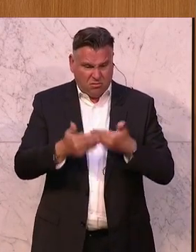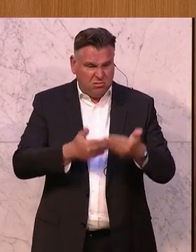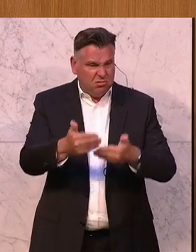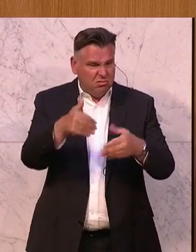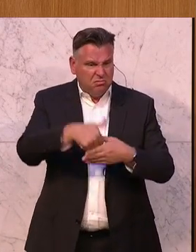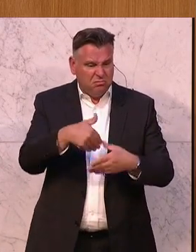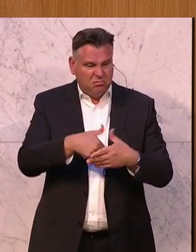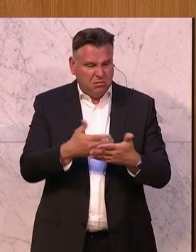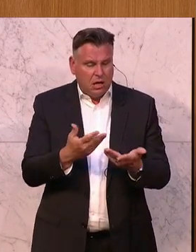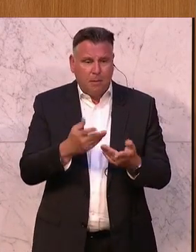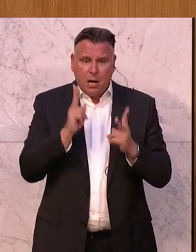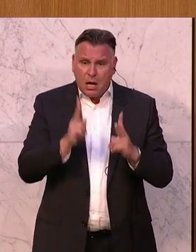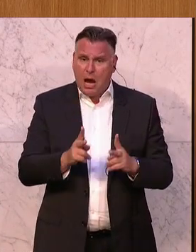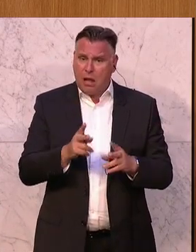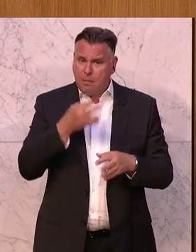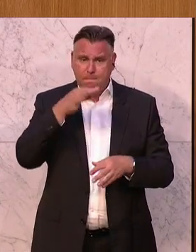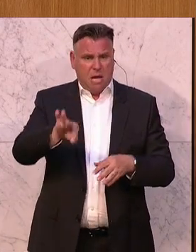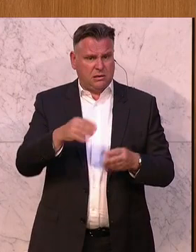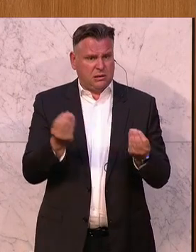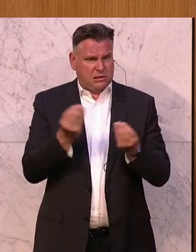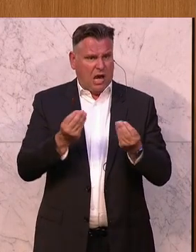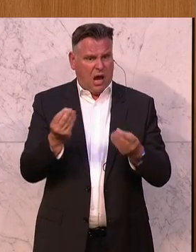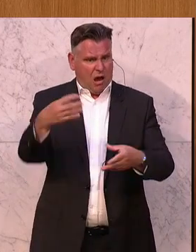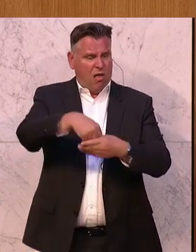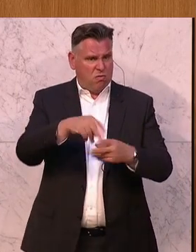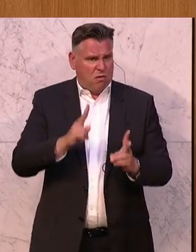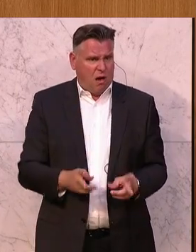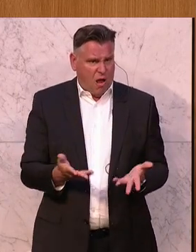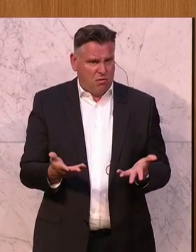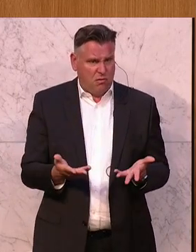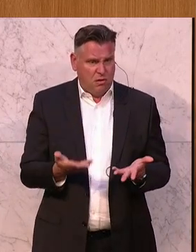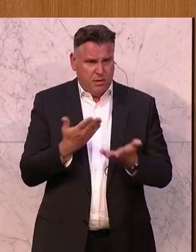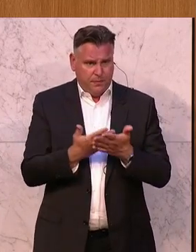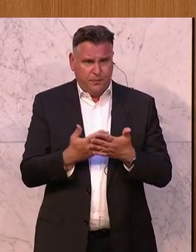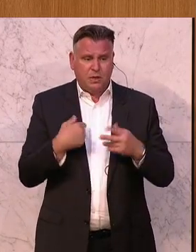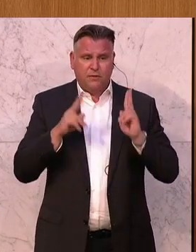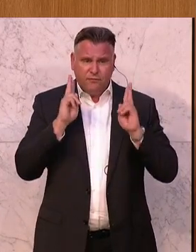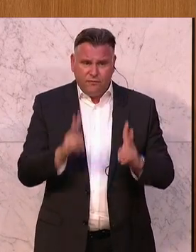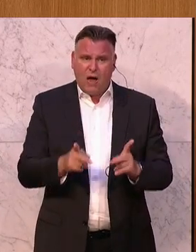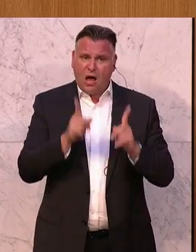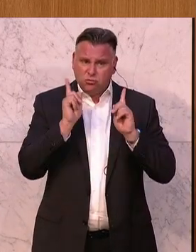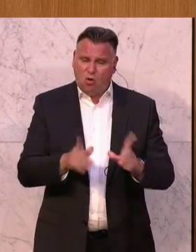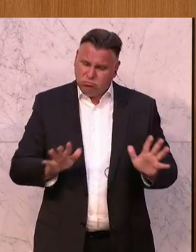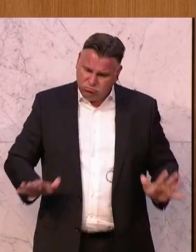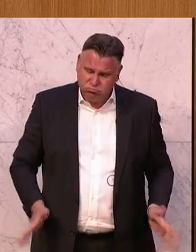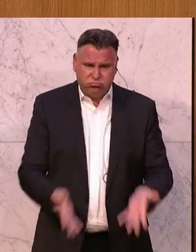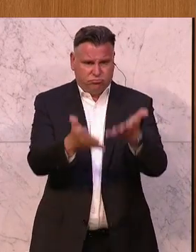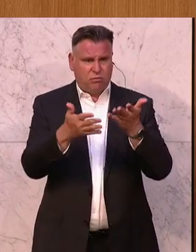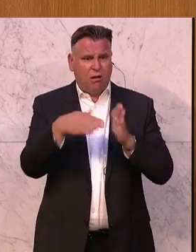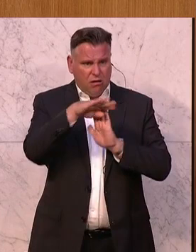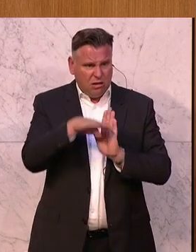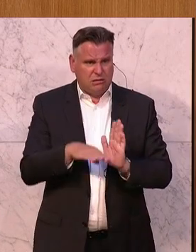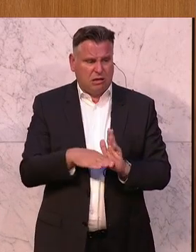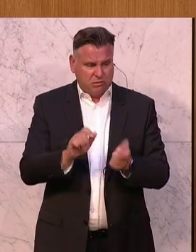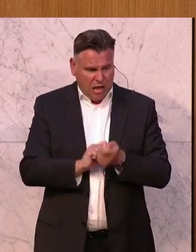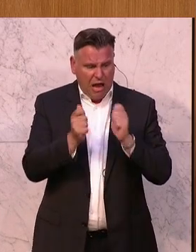größere Dinge angehen können. Und wir haben uns ja vorgestellt, dass man wirklich einen Schub macht auf der Gesetzgebungsseite,